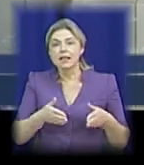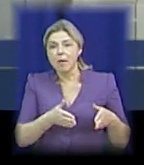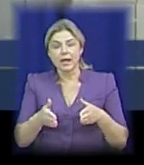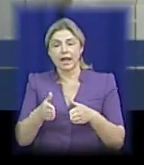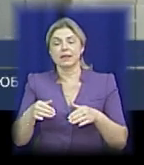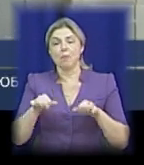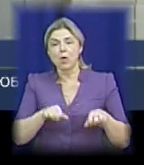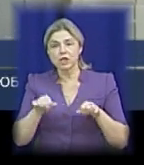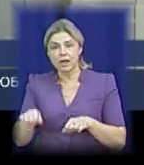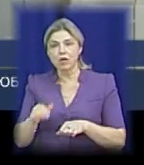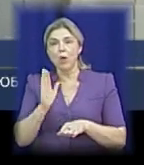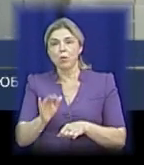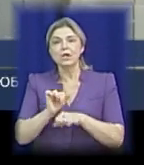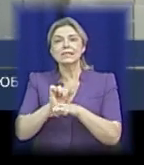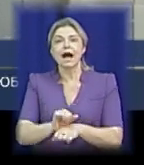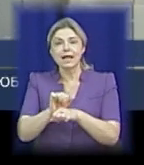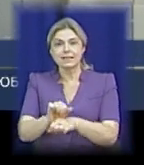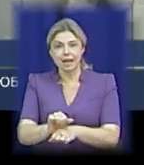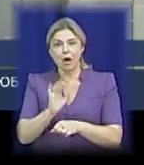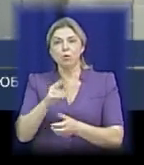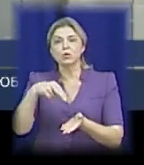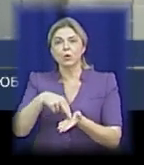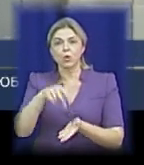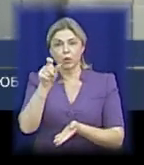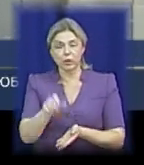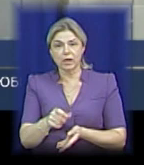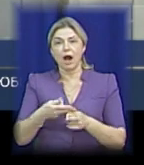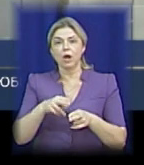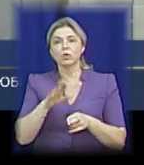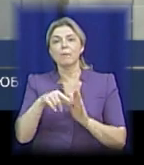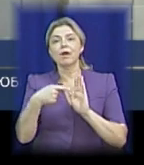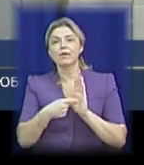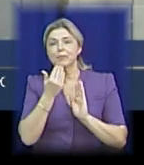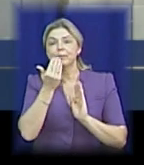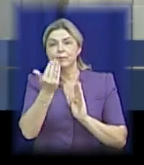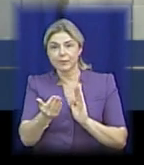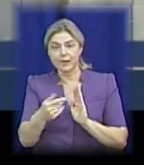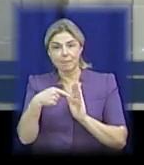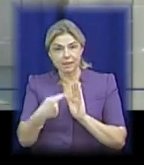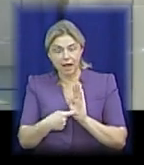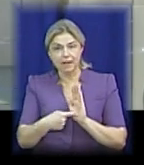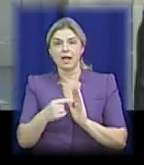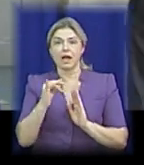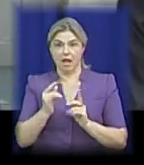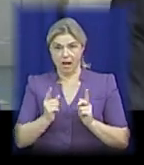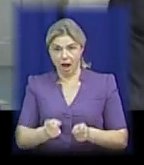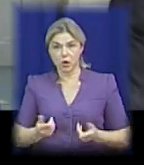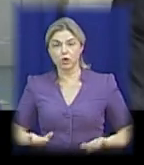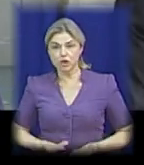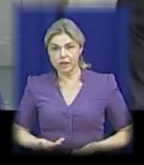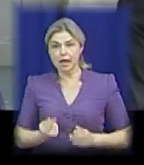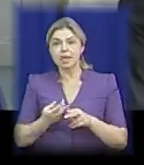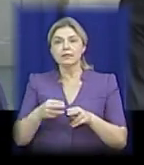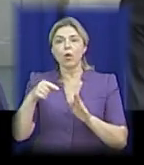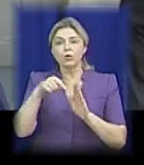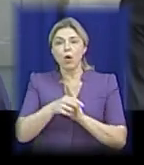станції. На кожній станції буде стояти людина, яка буде задавати якесь питання. Тобто в реальному житті це означає, що